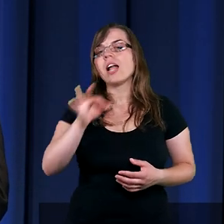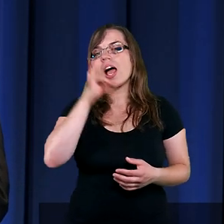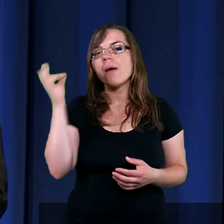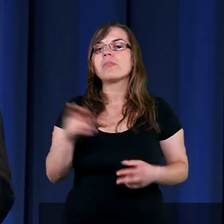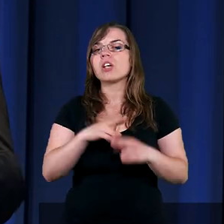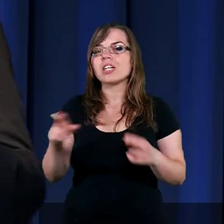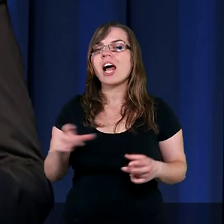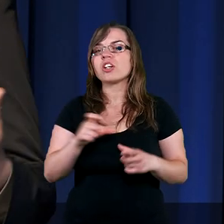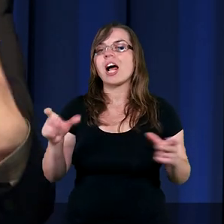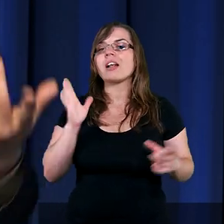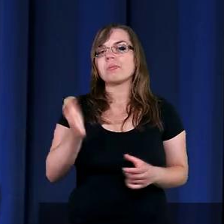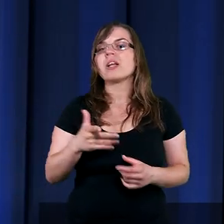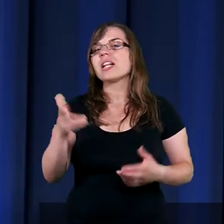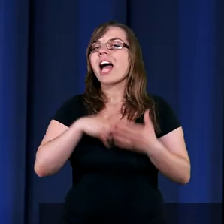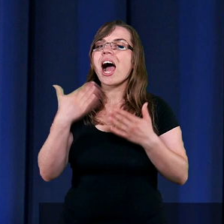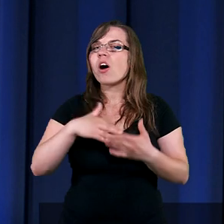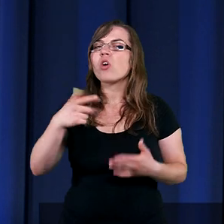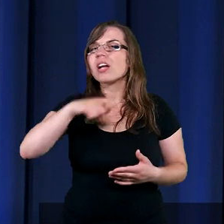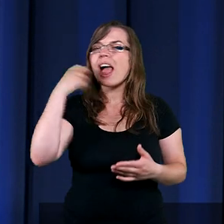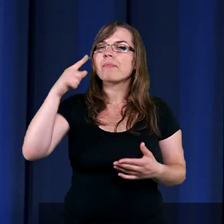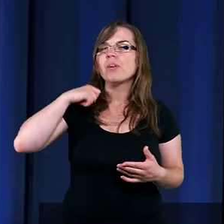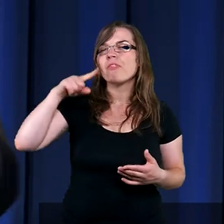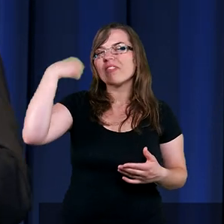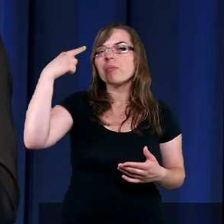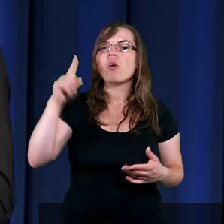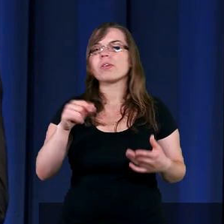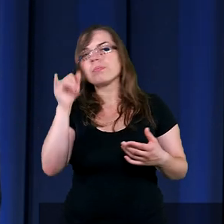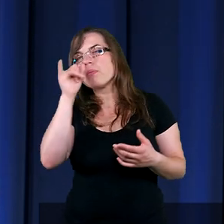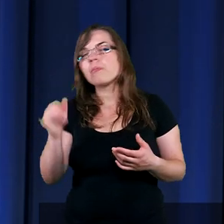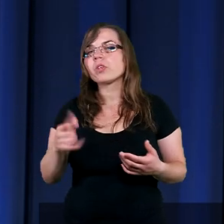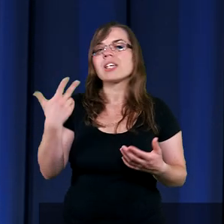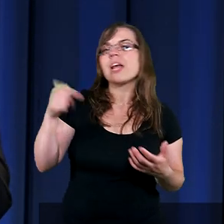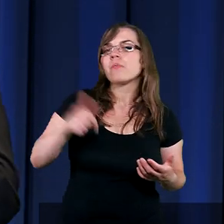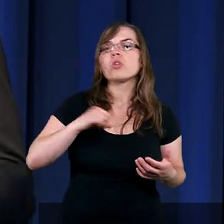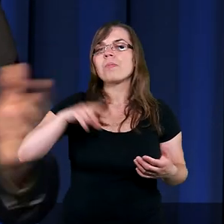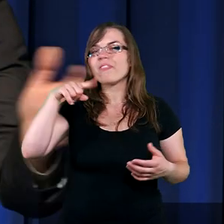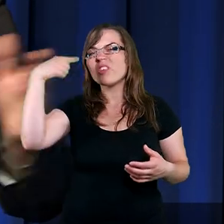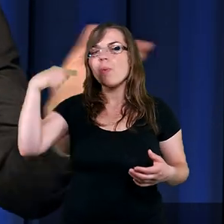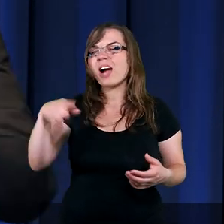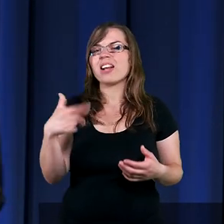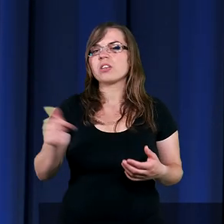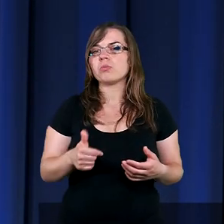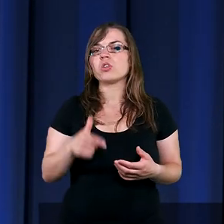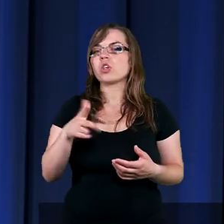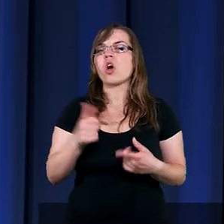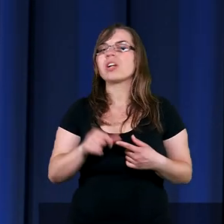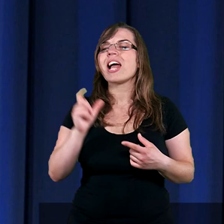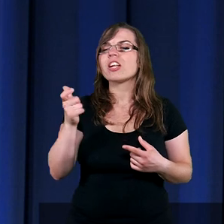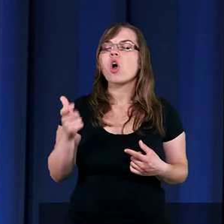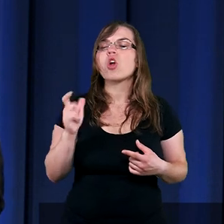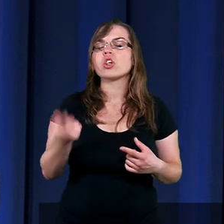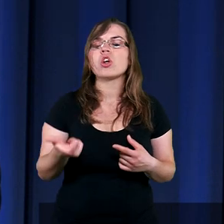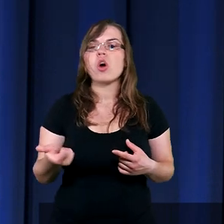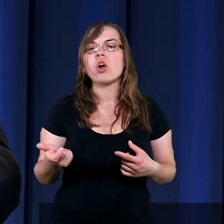rzeczy. Czasem jako ludzie nie potrafimy sobie tych lepszych rzeczy wyobrazić. I nieważne. Nie musimy sobie ich wyobrażać. To nie jest coś, co